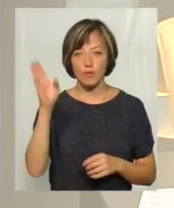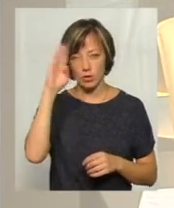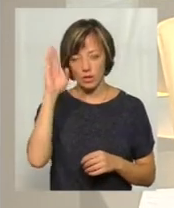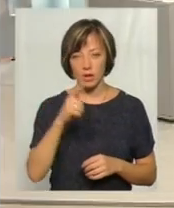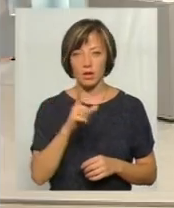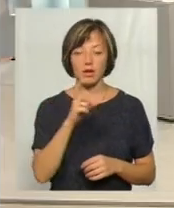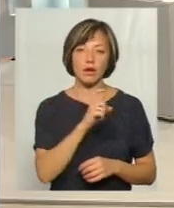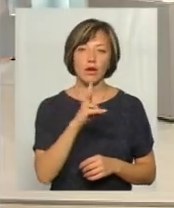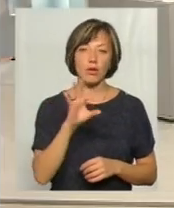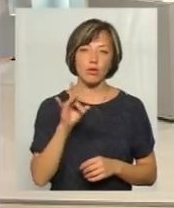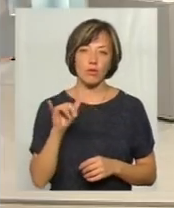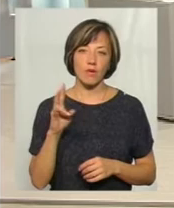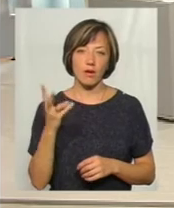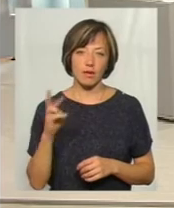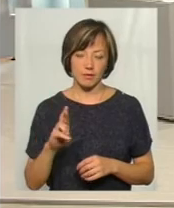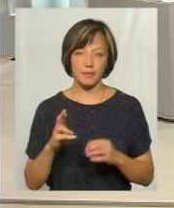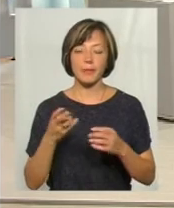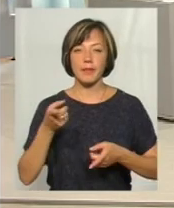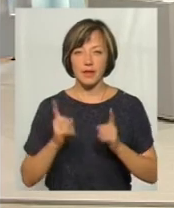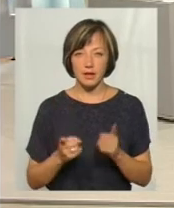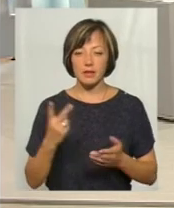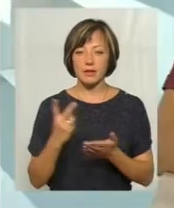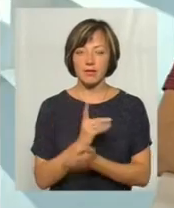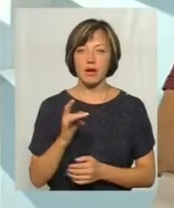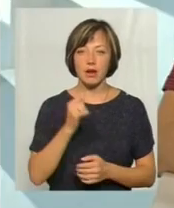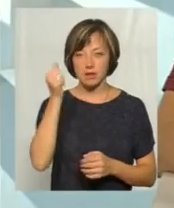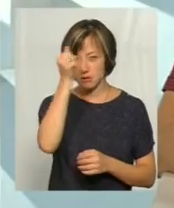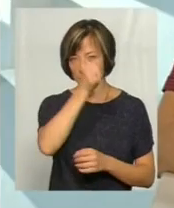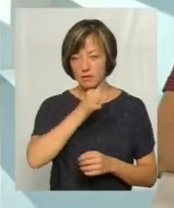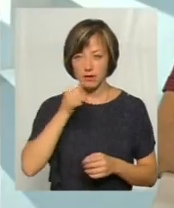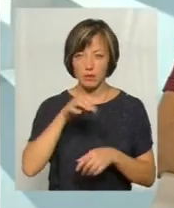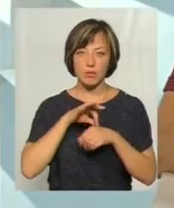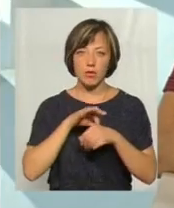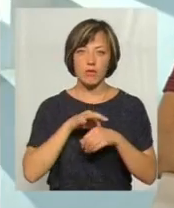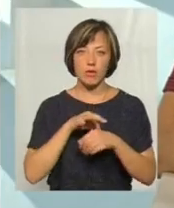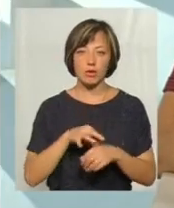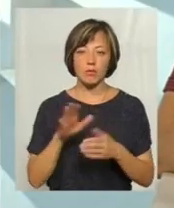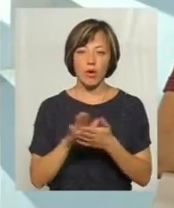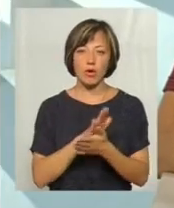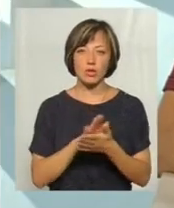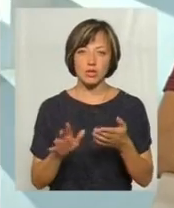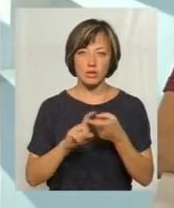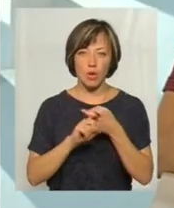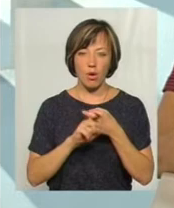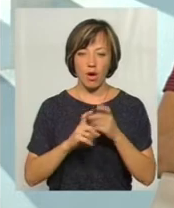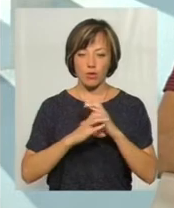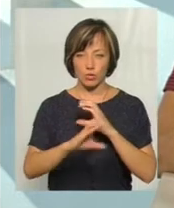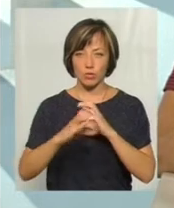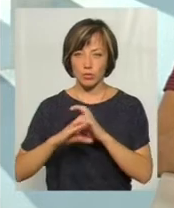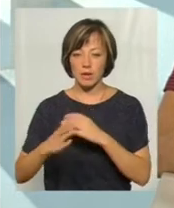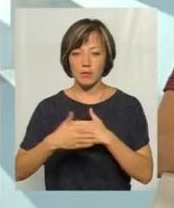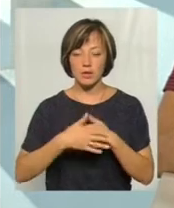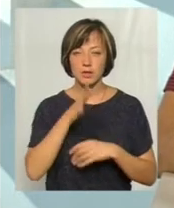хлорування. Тісно, ми два рази в рік проводимо з незараження мереж. І найближчим часом,